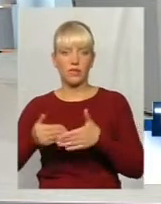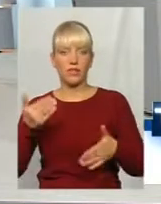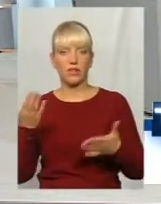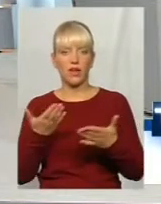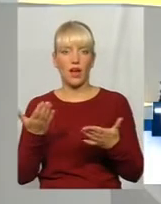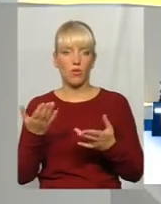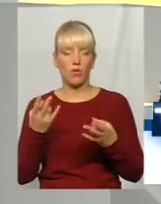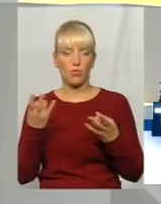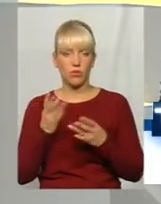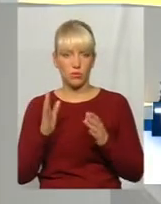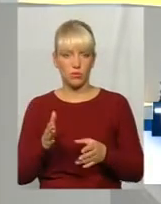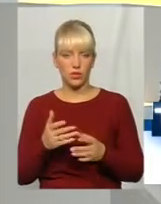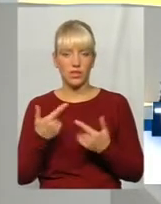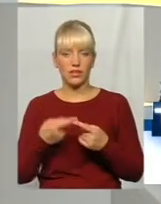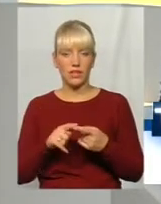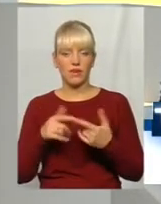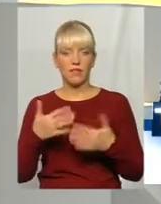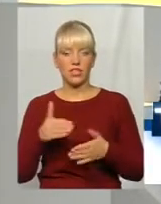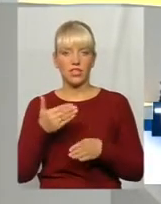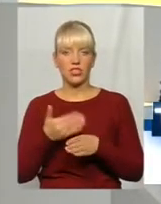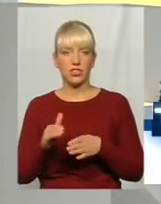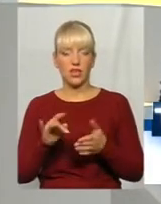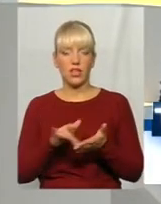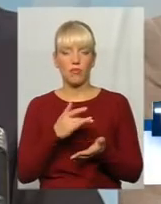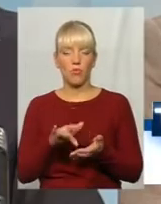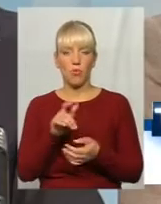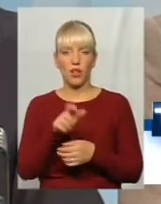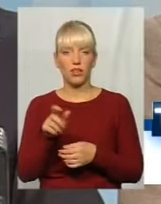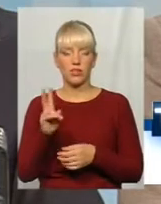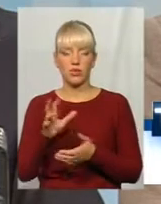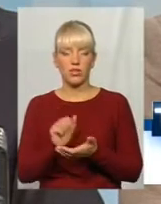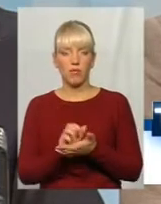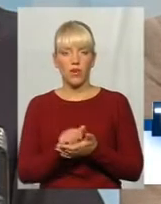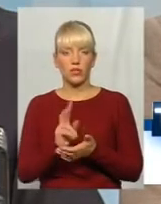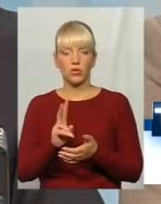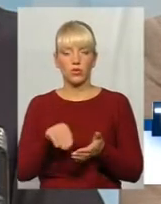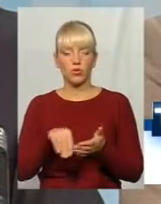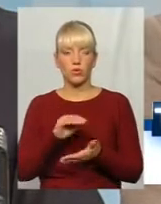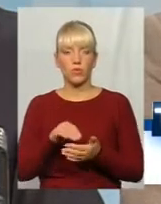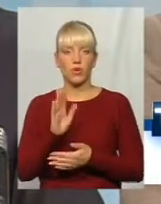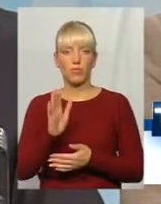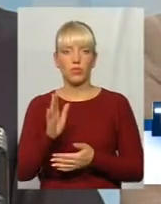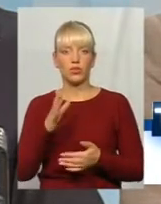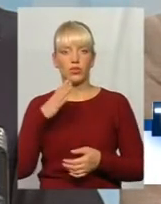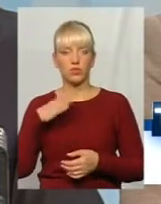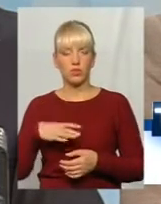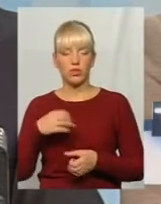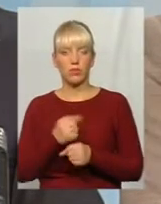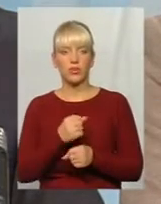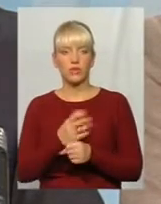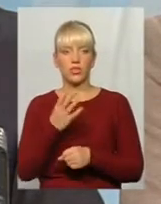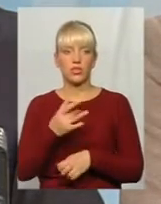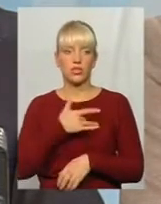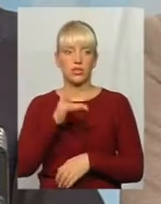Тобто, це вже частина бухгалтерів, чи тих, хто займається, частина закупівельників, буде змушено працювати в ще більш